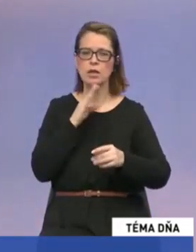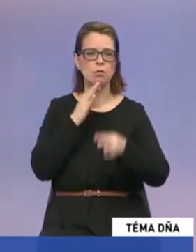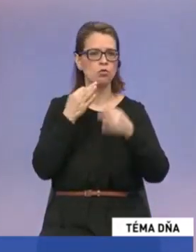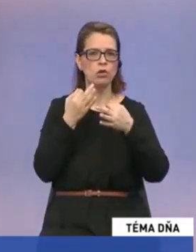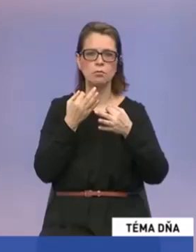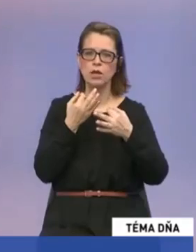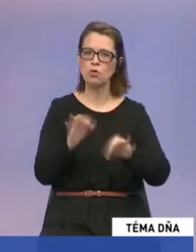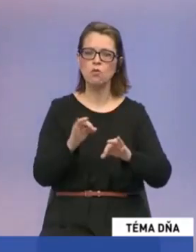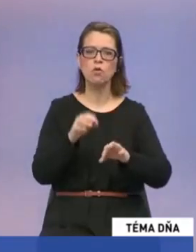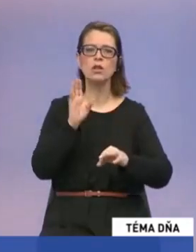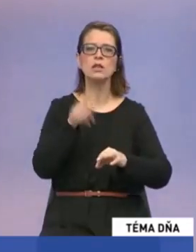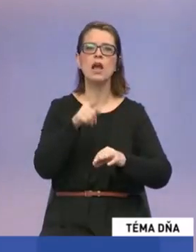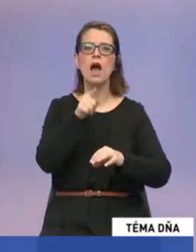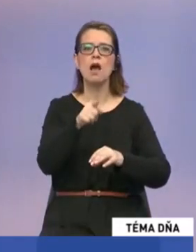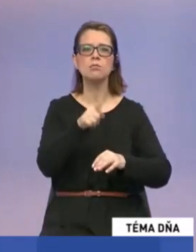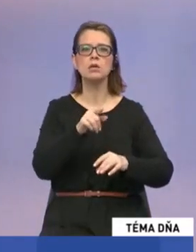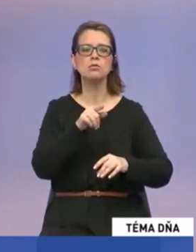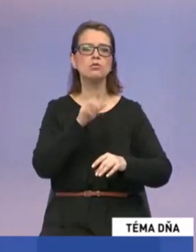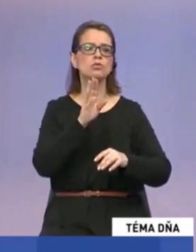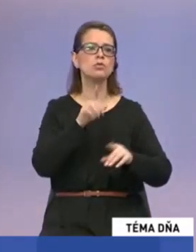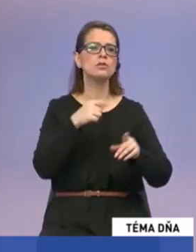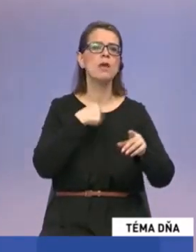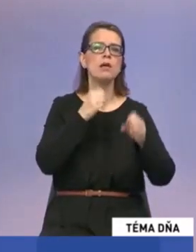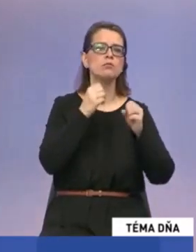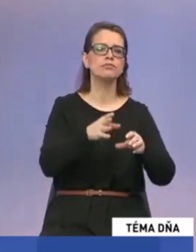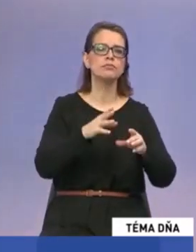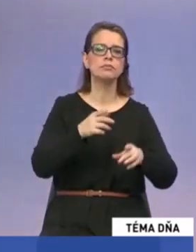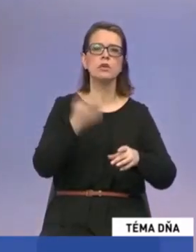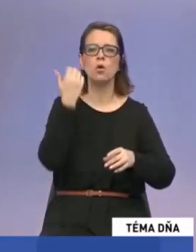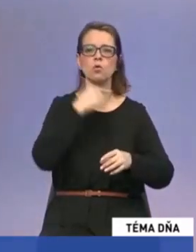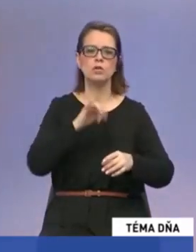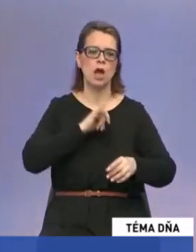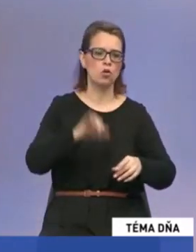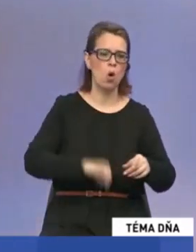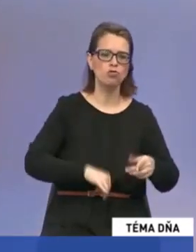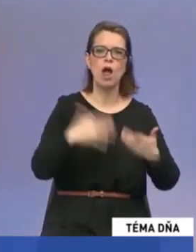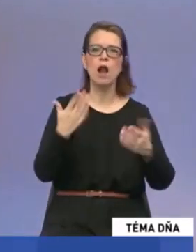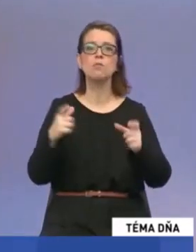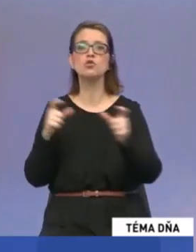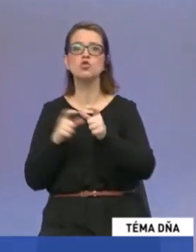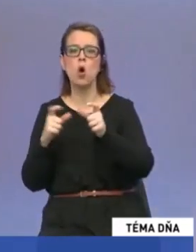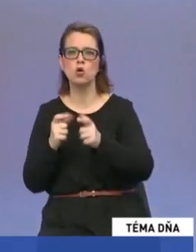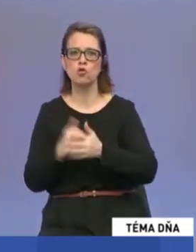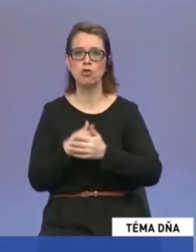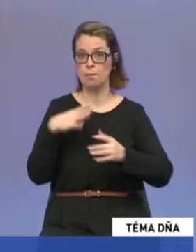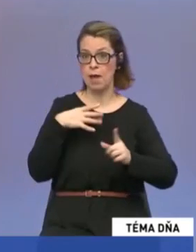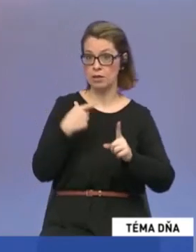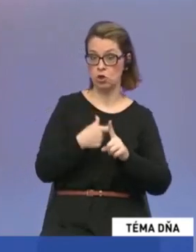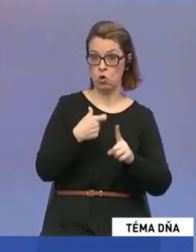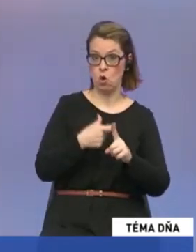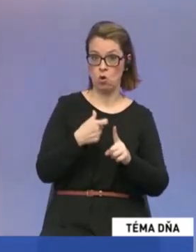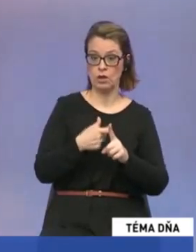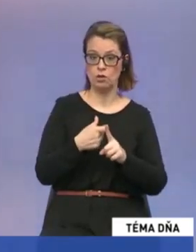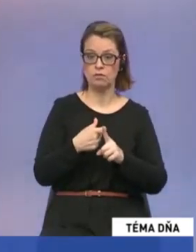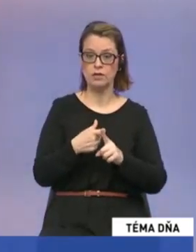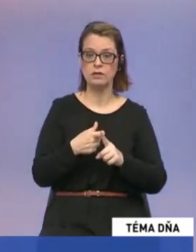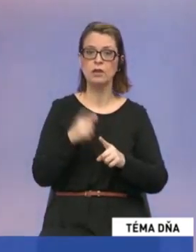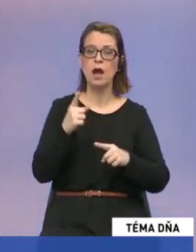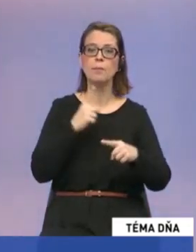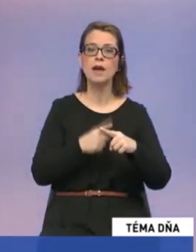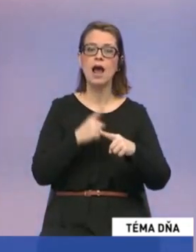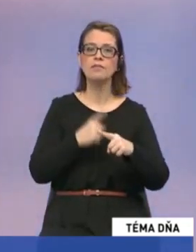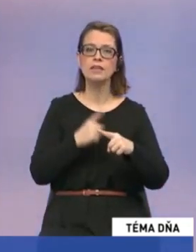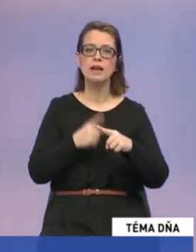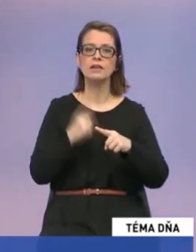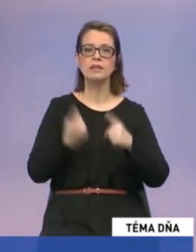ľudí v justícii od Kočnera, ale ani od Soroša, pretože uvediem len príklad, že pani Koliková sa na pravidelnej